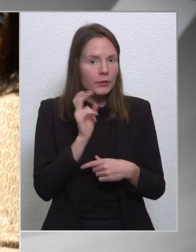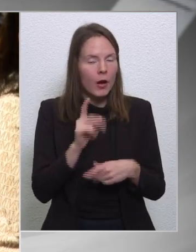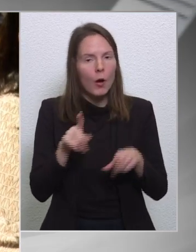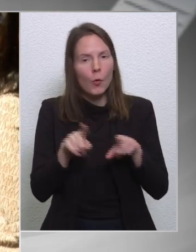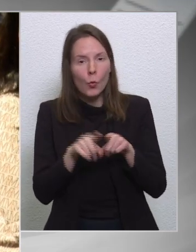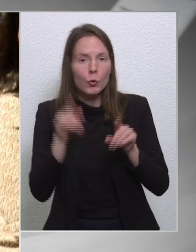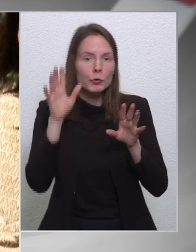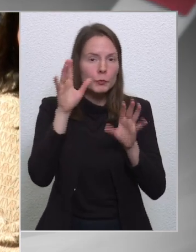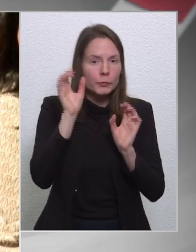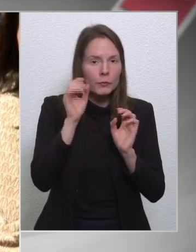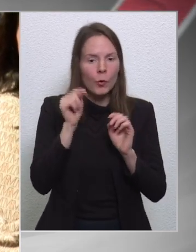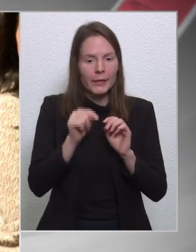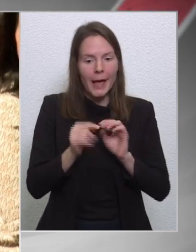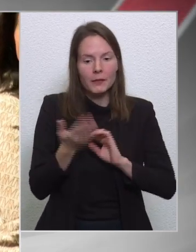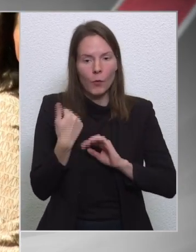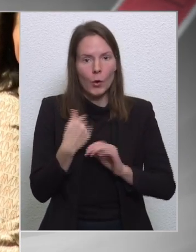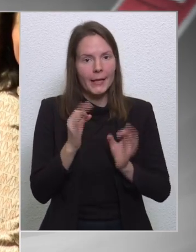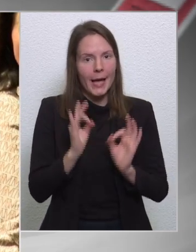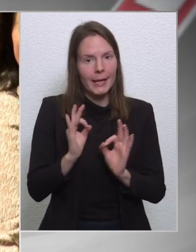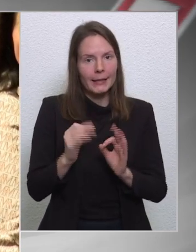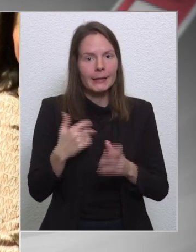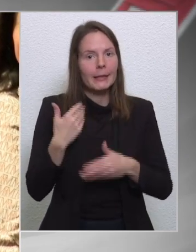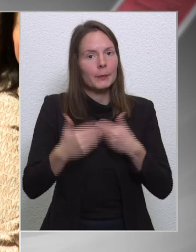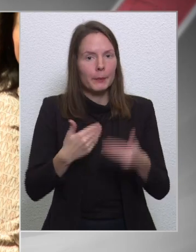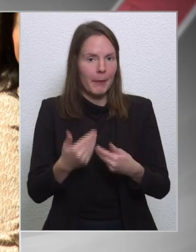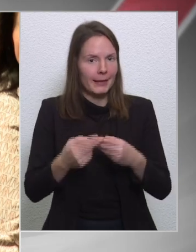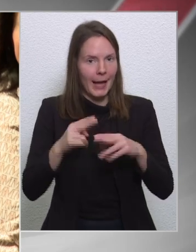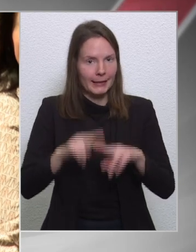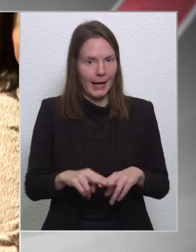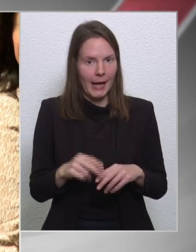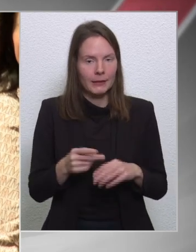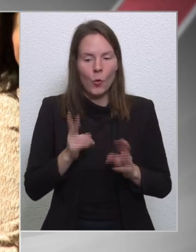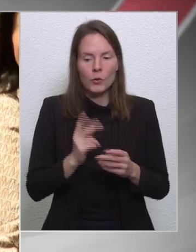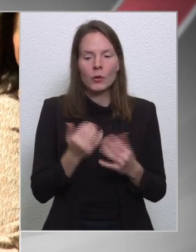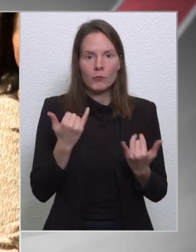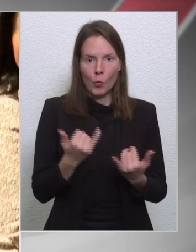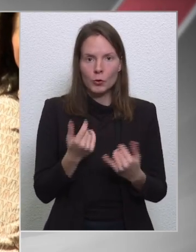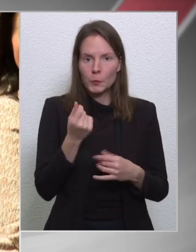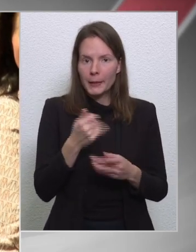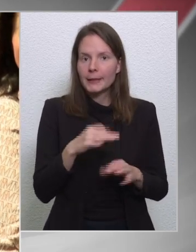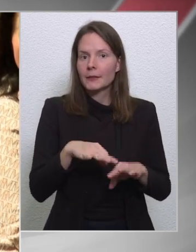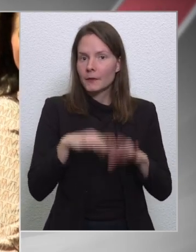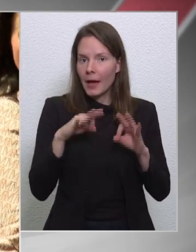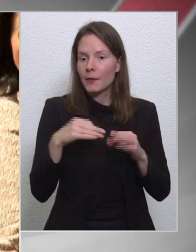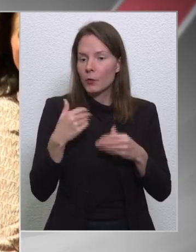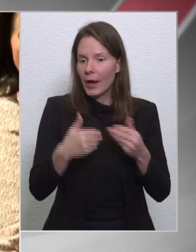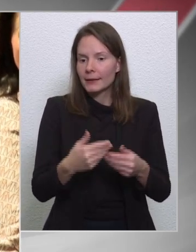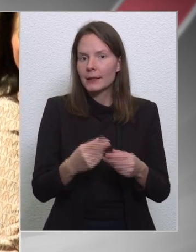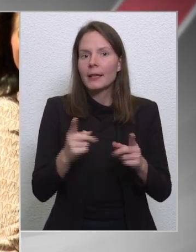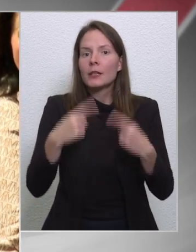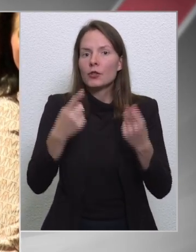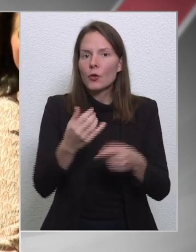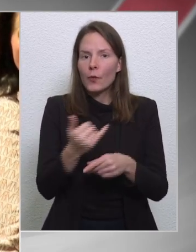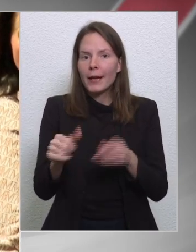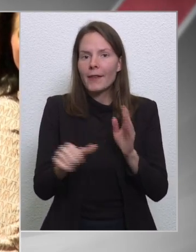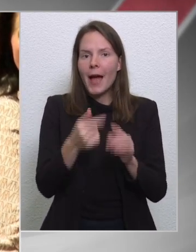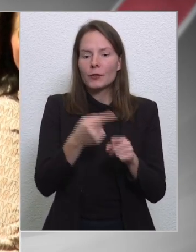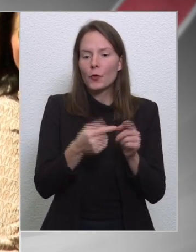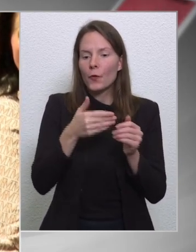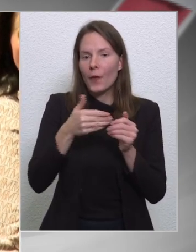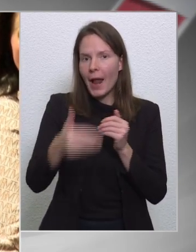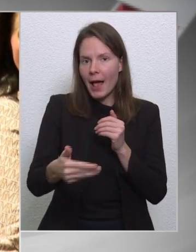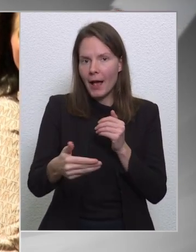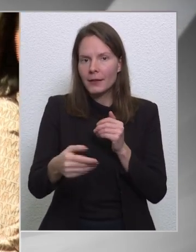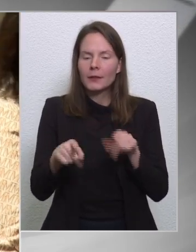hogy ez volt az eredeti menetrend, tehát hogy idén még pénzeket felfüggesztenek, és a jövő év első fele nagyjából még